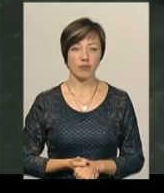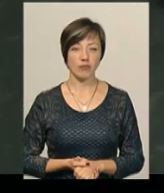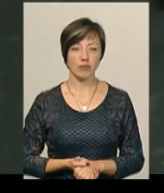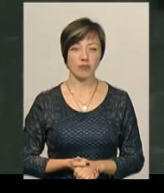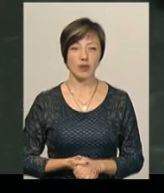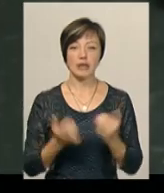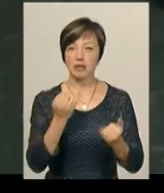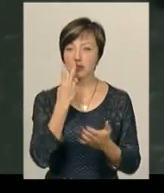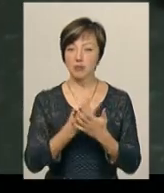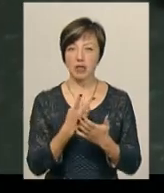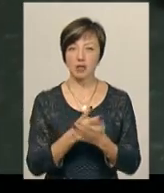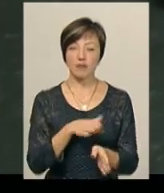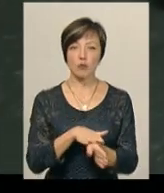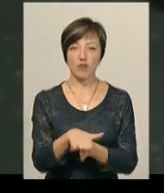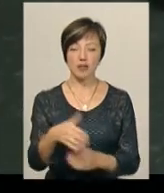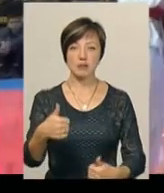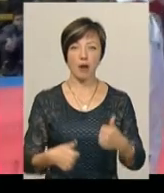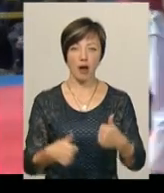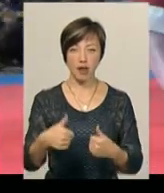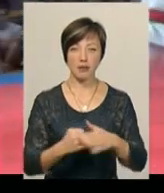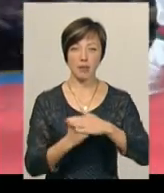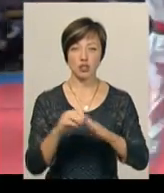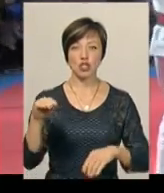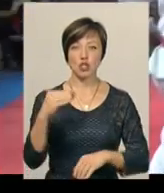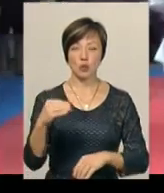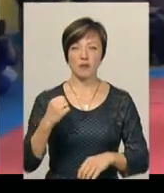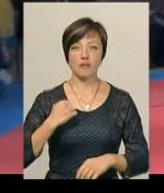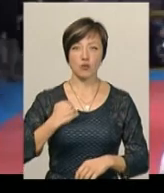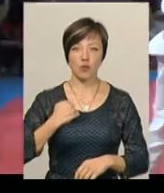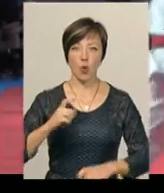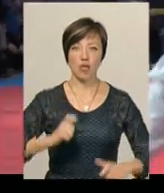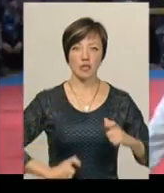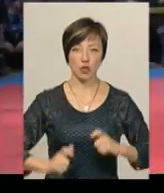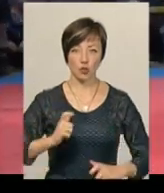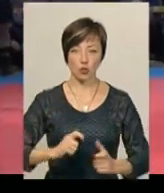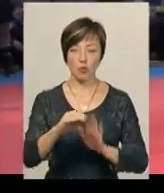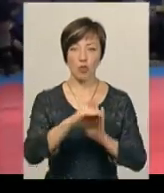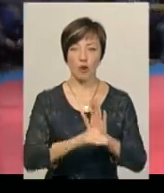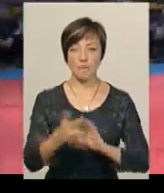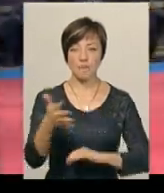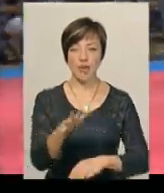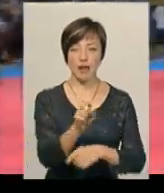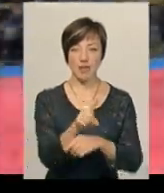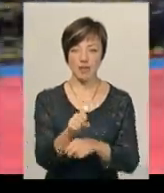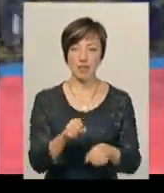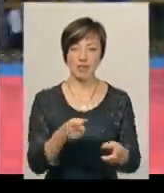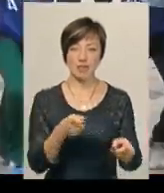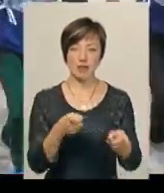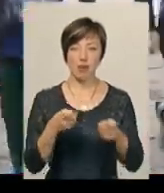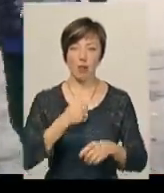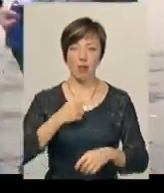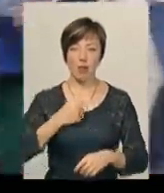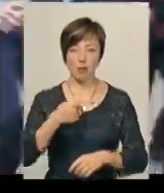Зараз ви бачите, як відбуваються змагання на базі Житомирського військового інституту. В програмі 5 видів – стрільба з бойового